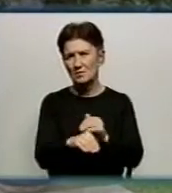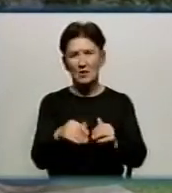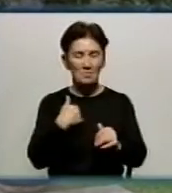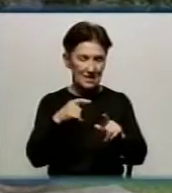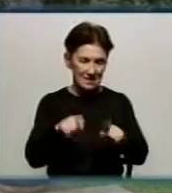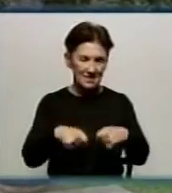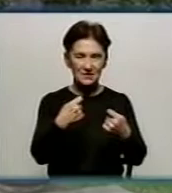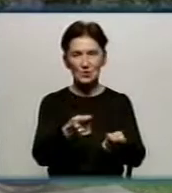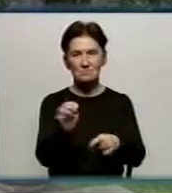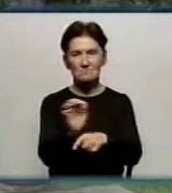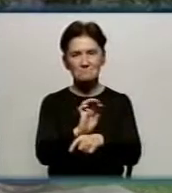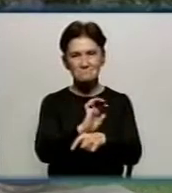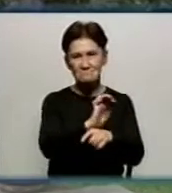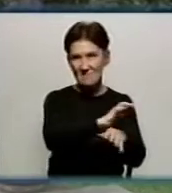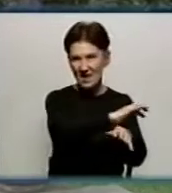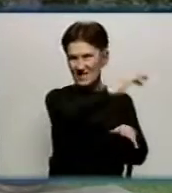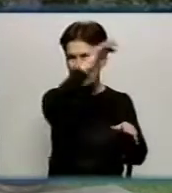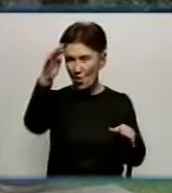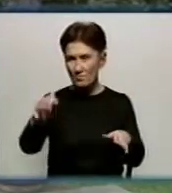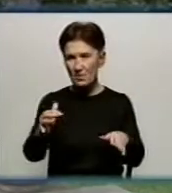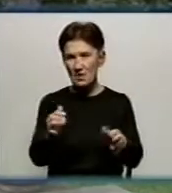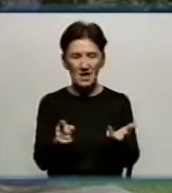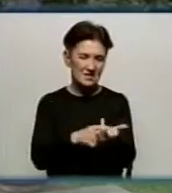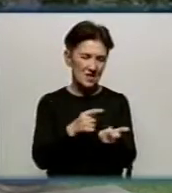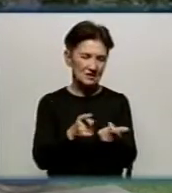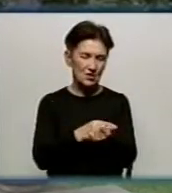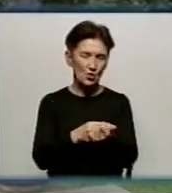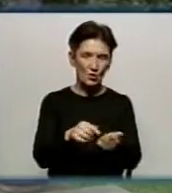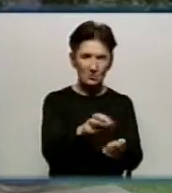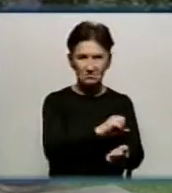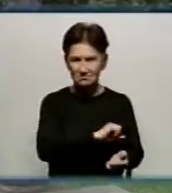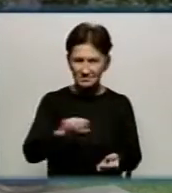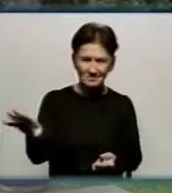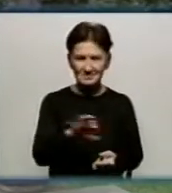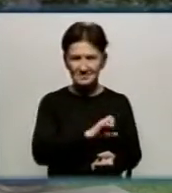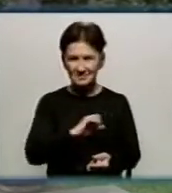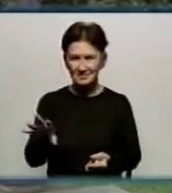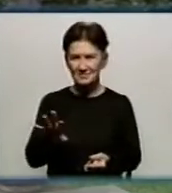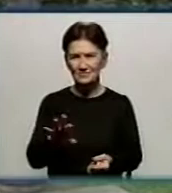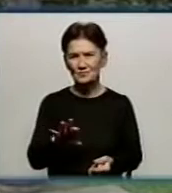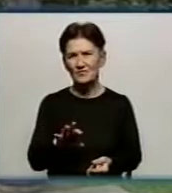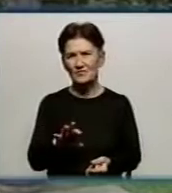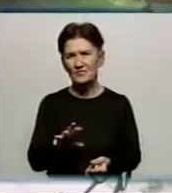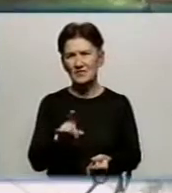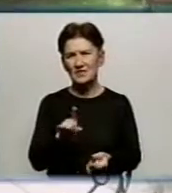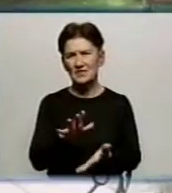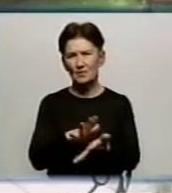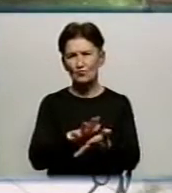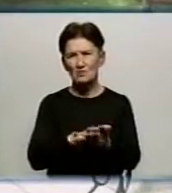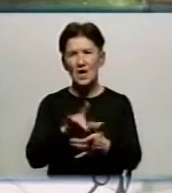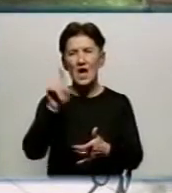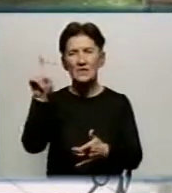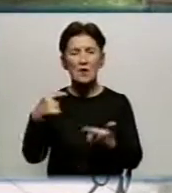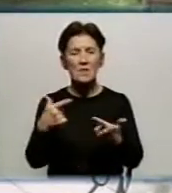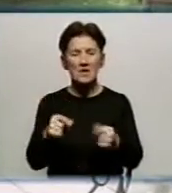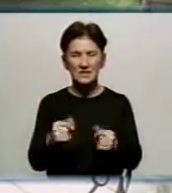надамо вантажний автомобіль. І за декілька ходок, я думаю, це все вивезеться на полігон твердих побутових відходів, там, де йому